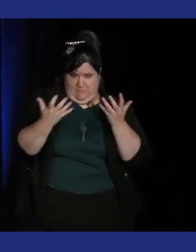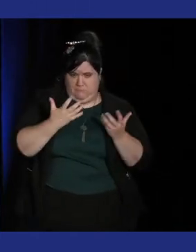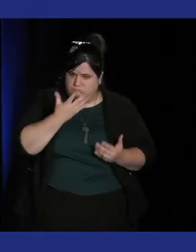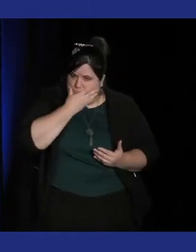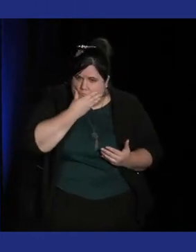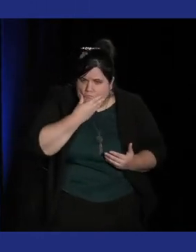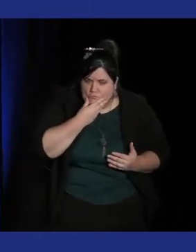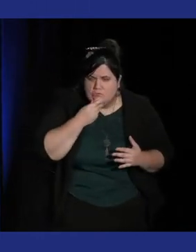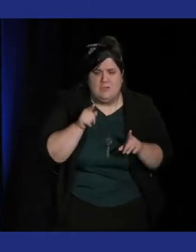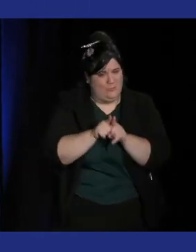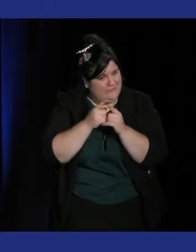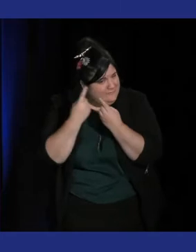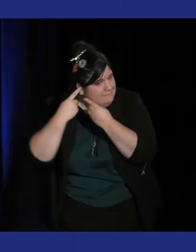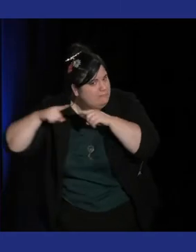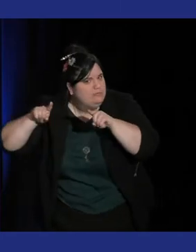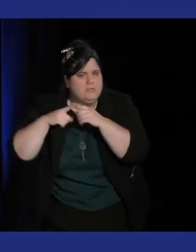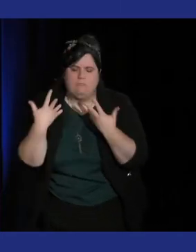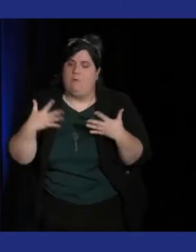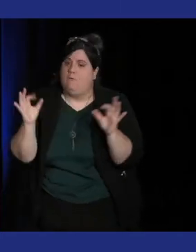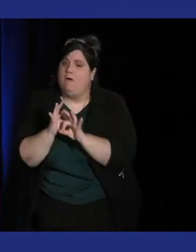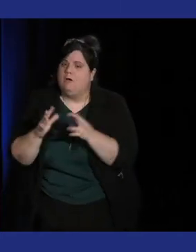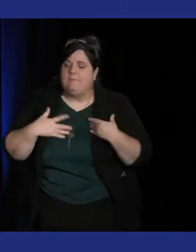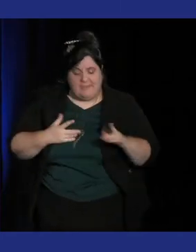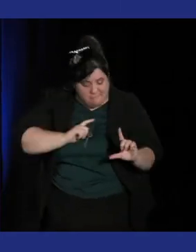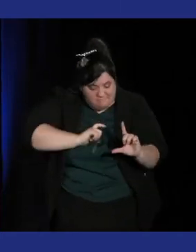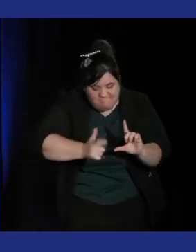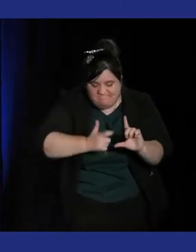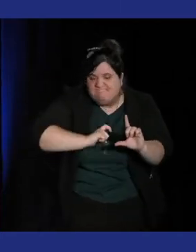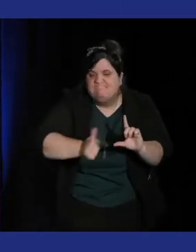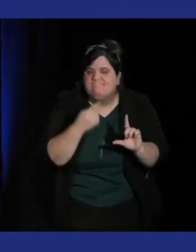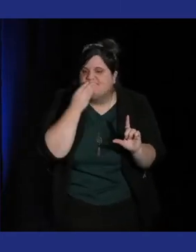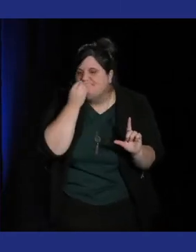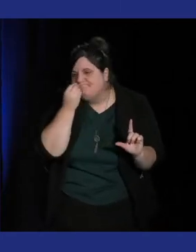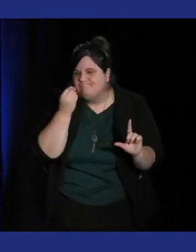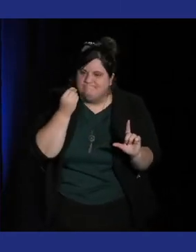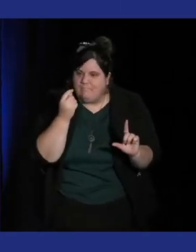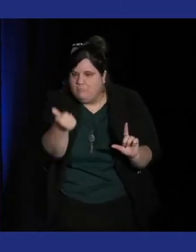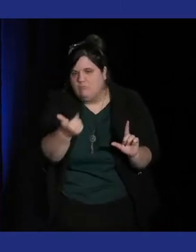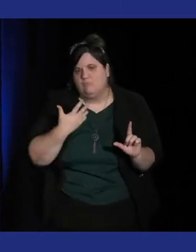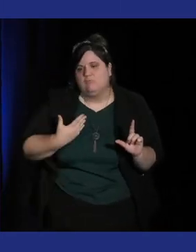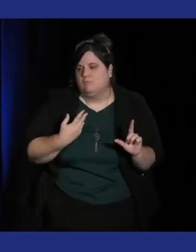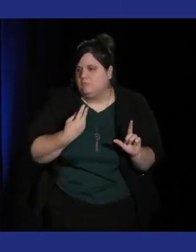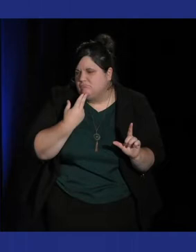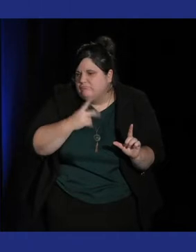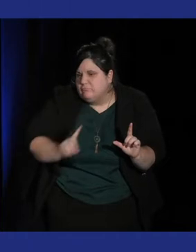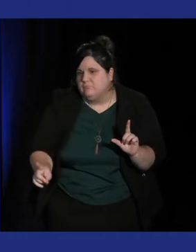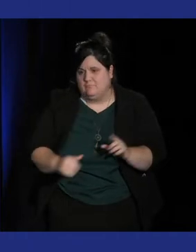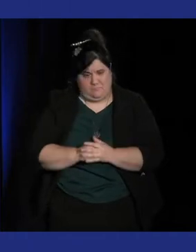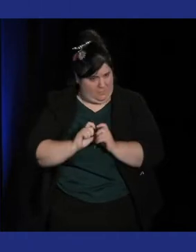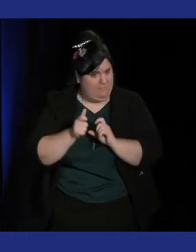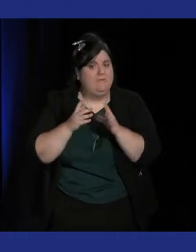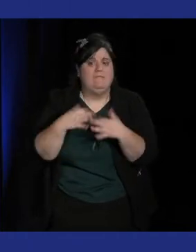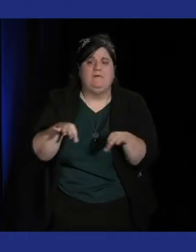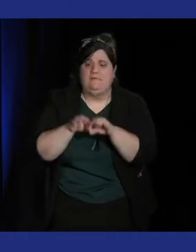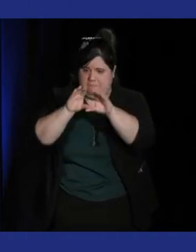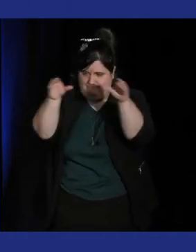qui était assez incroyable. Par contre en termes de gameplay c'était pas extraordinaire, on va pas se mentir. Et le genre s vraiment popularisé dans les salles d'arcade au